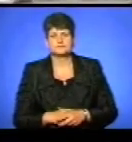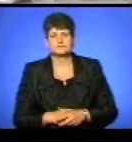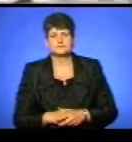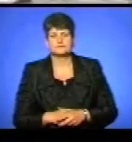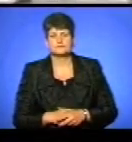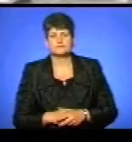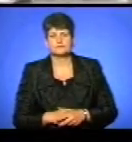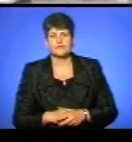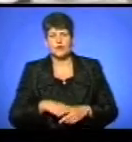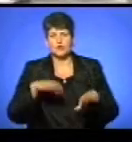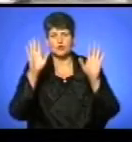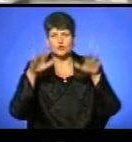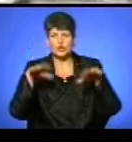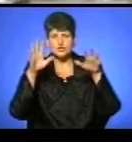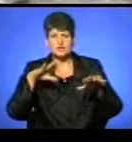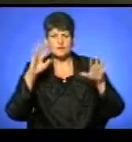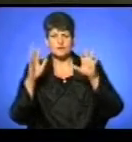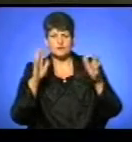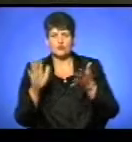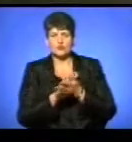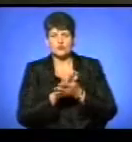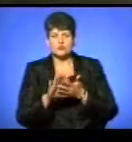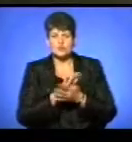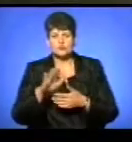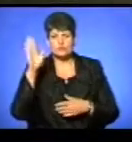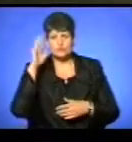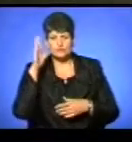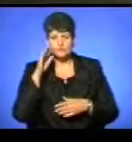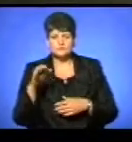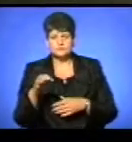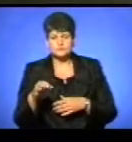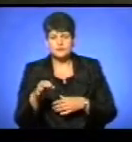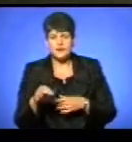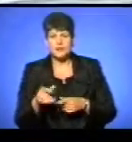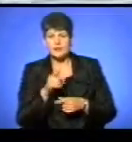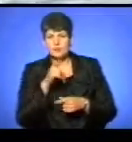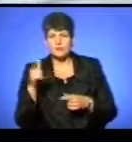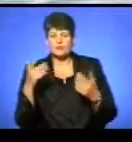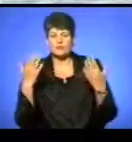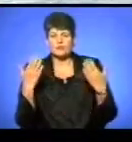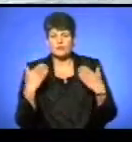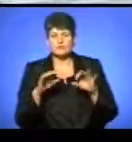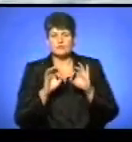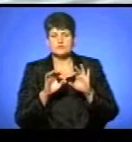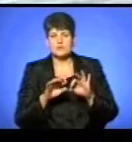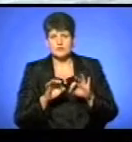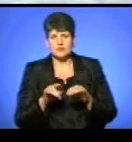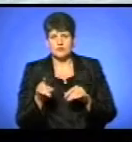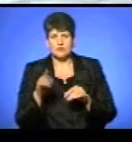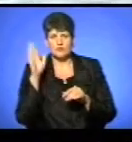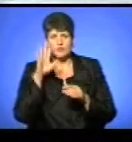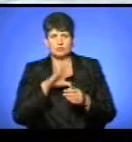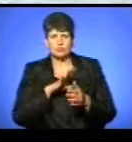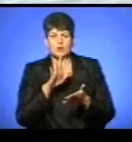Дощем і вітром сьогодні очистило воду в ставку на циганці. Але протягом вихідних, розповів Олексій Нижегородов, вода була